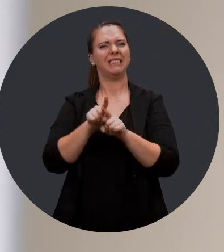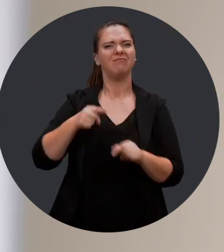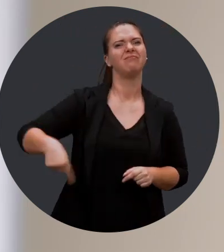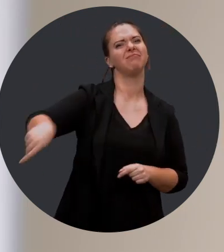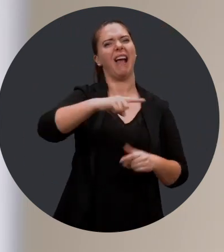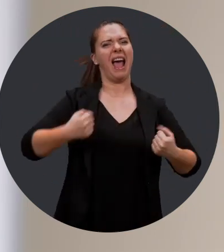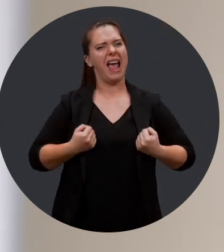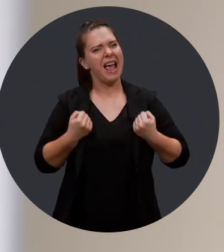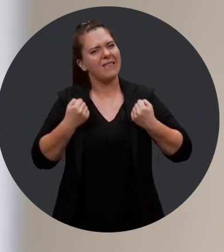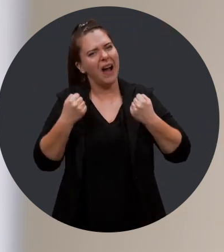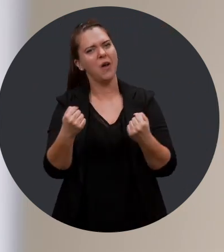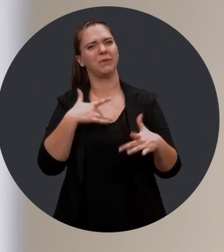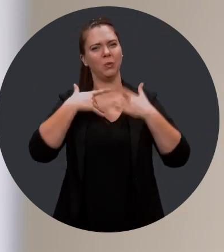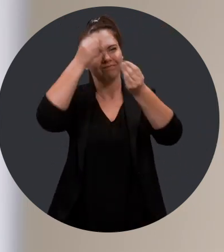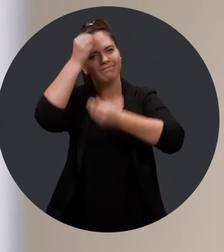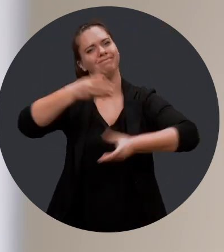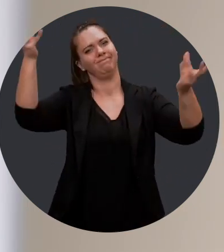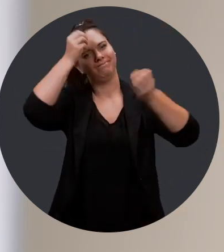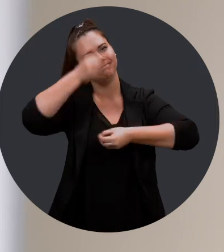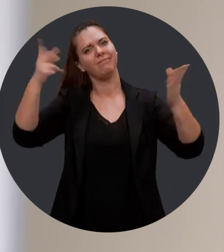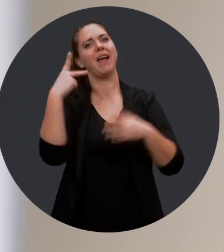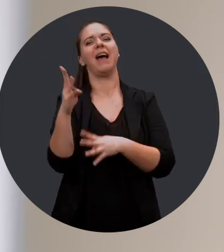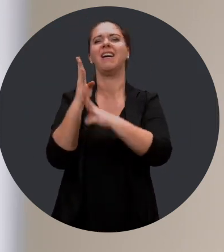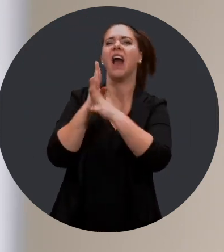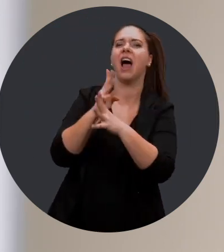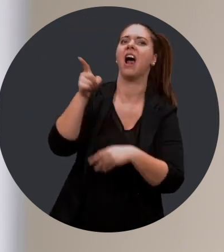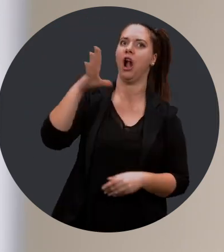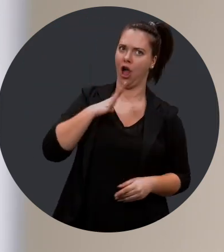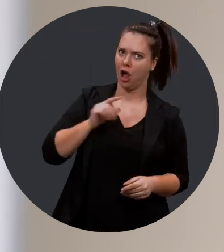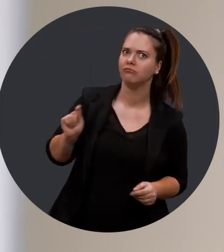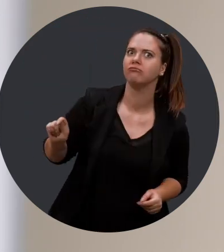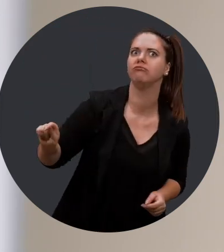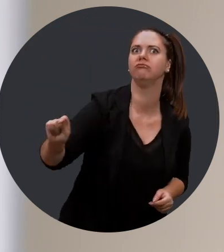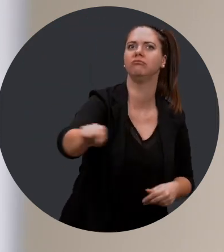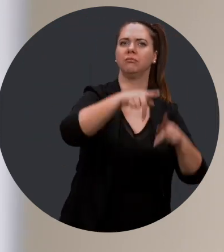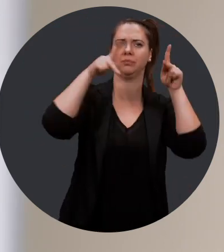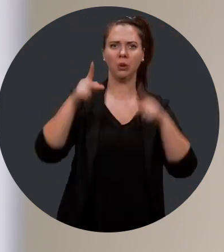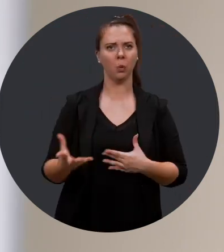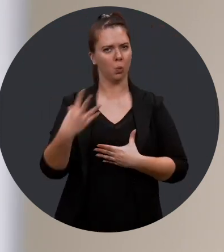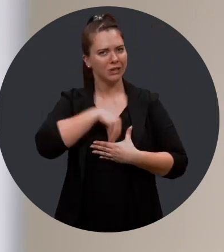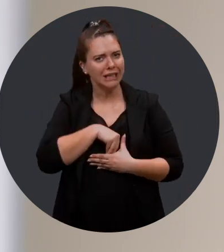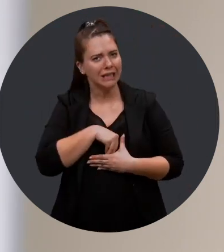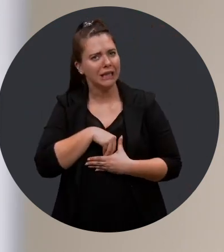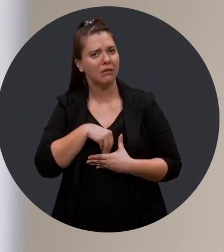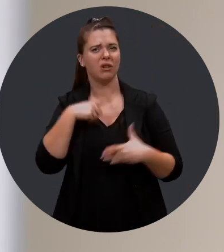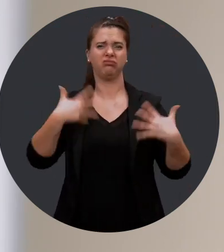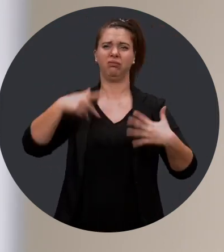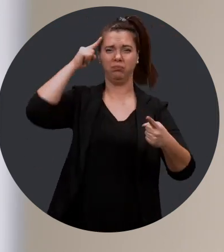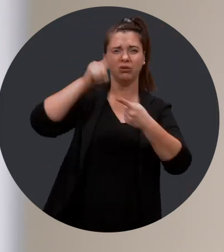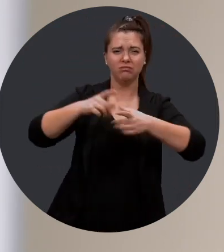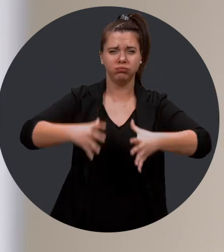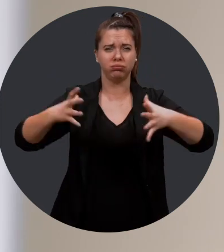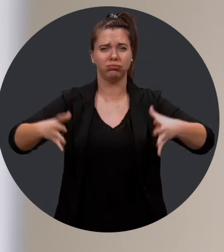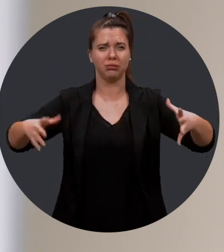efforts déployés pour sensibiliser vos clients aux capacités des adultes autistes, toujours avec l'objectif d'accroître leur